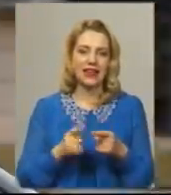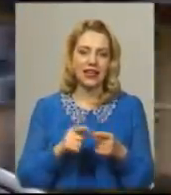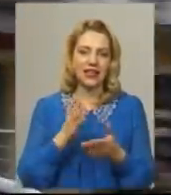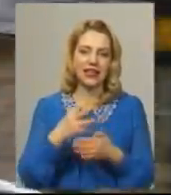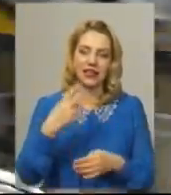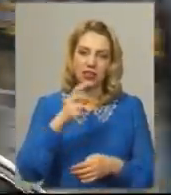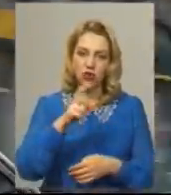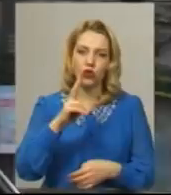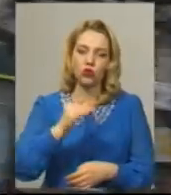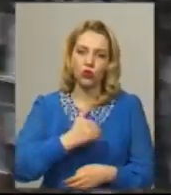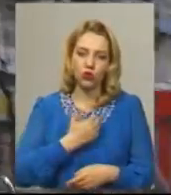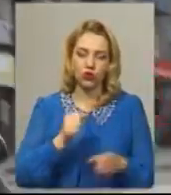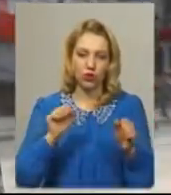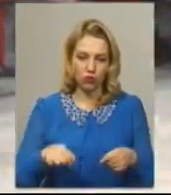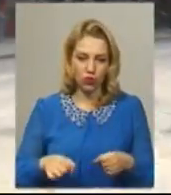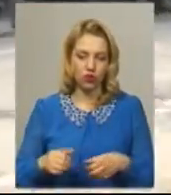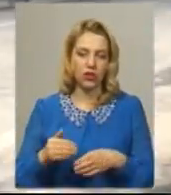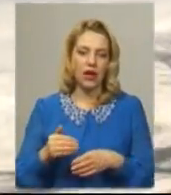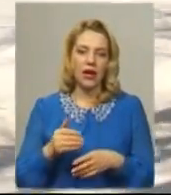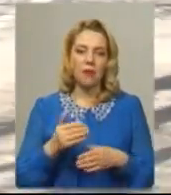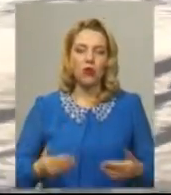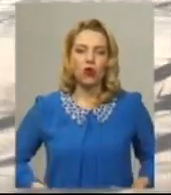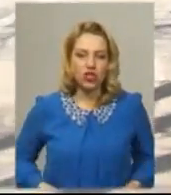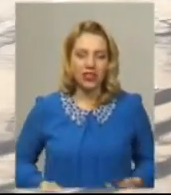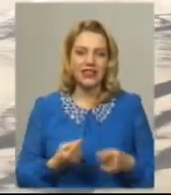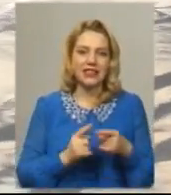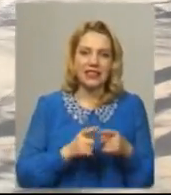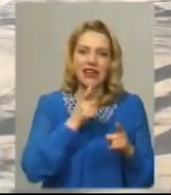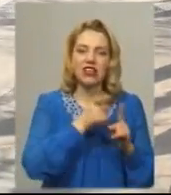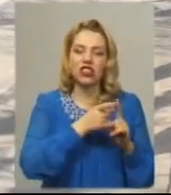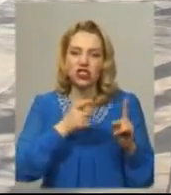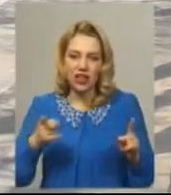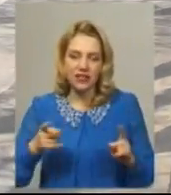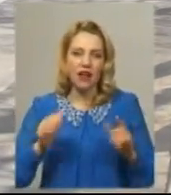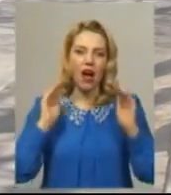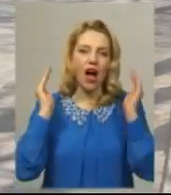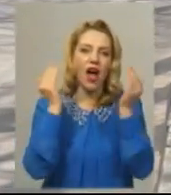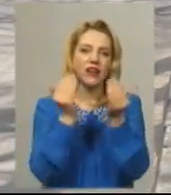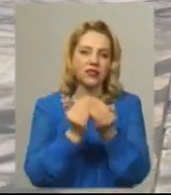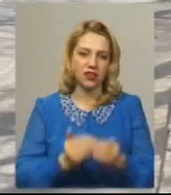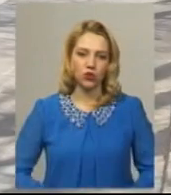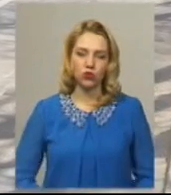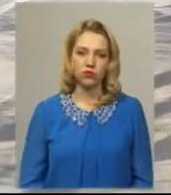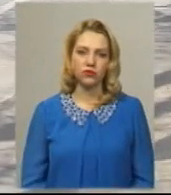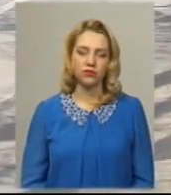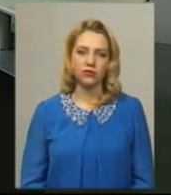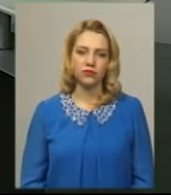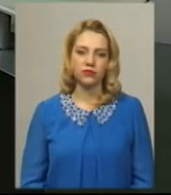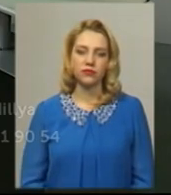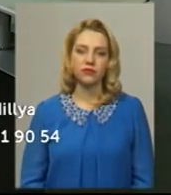можуть допомагати людям пережити час карантину. Неля Шполак, Олександр Горішевський. Новини на Суспільному. Хмельницький.